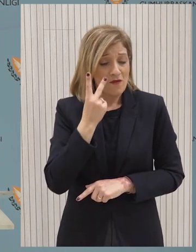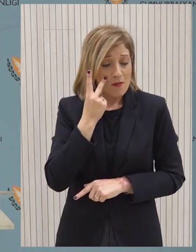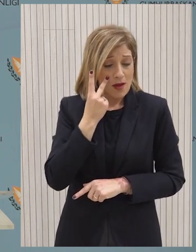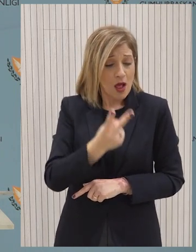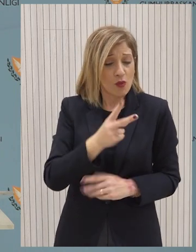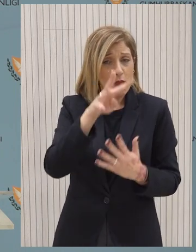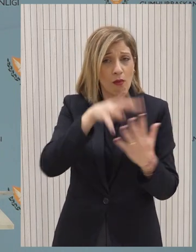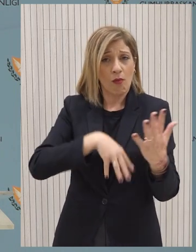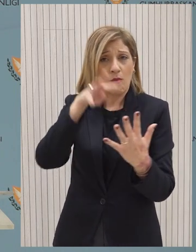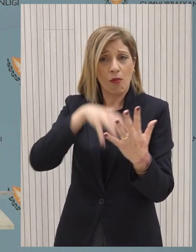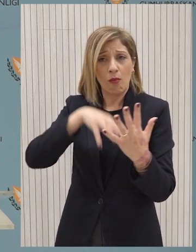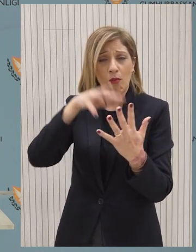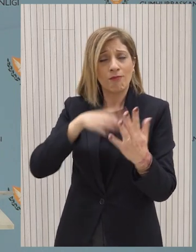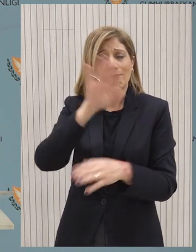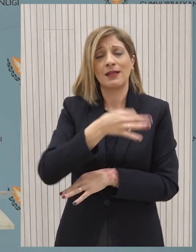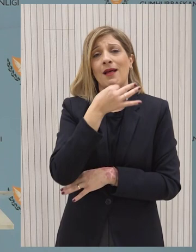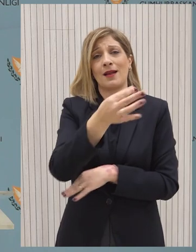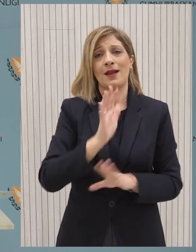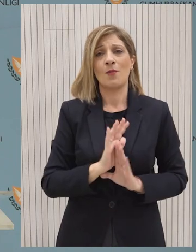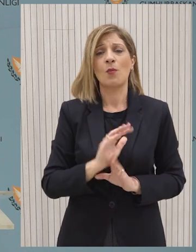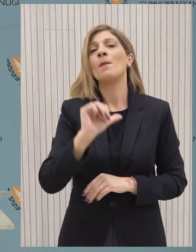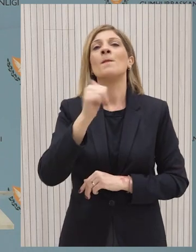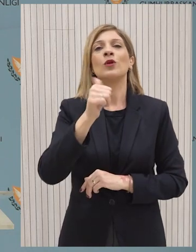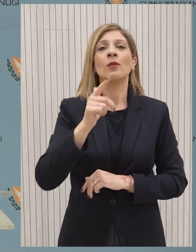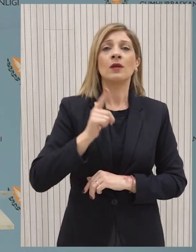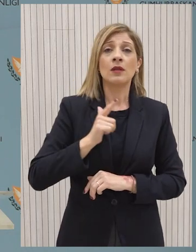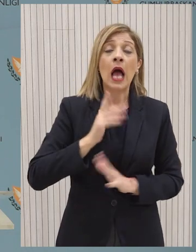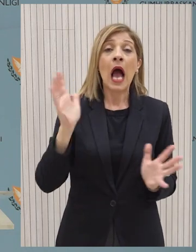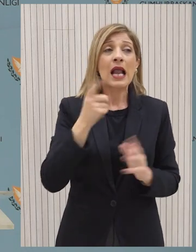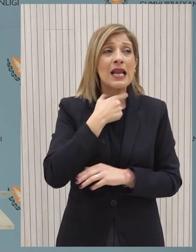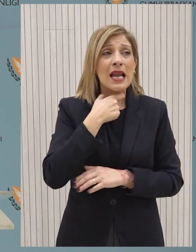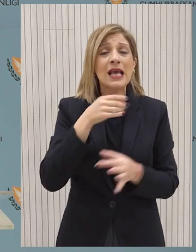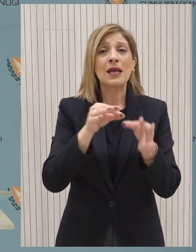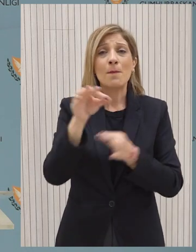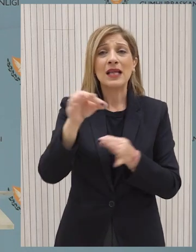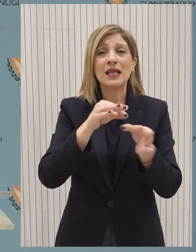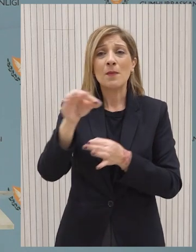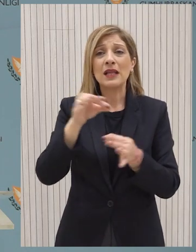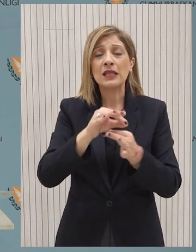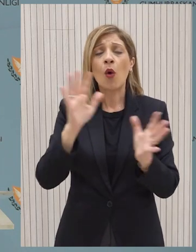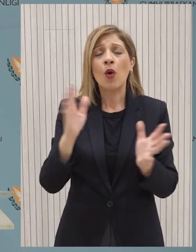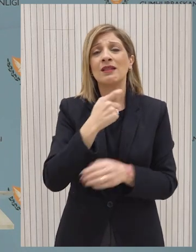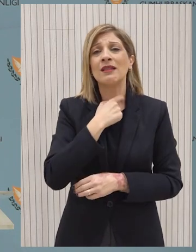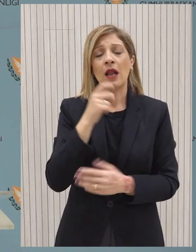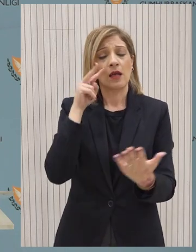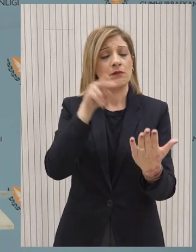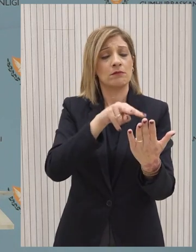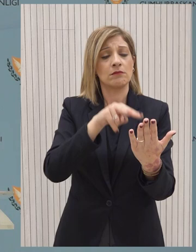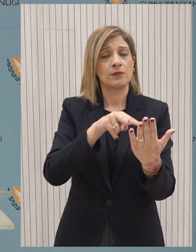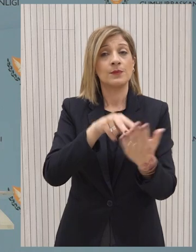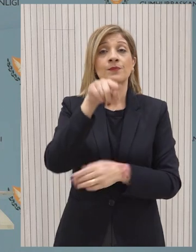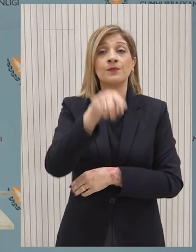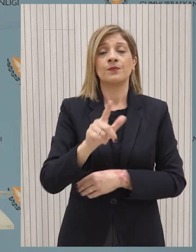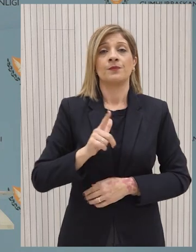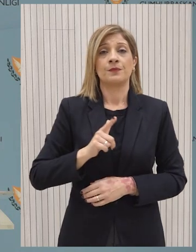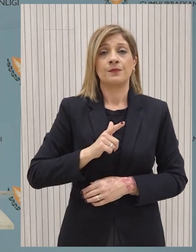δημοσιευτείουν τα στοιχεία να τα δούμε και θα ληφθούν τα απαραίτητα μέτρα και θα αναληφθούν και όποιες ενέργειες χρειάζεται να αναληφθούν. Αυτό